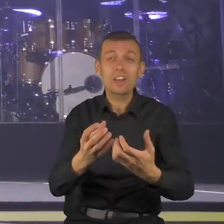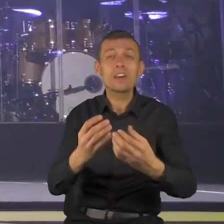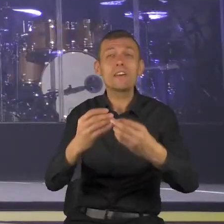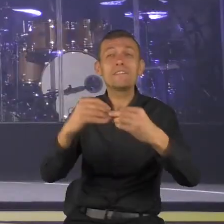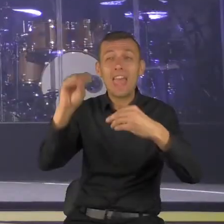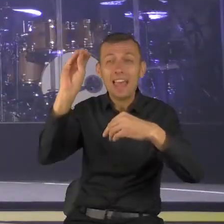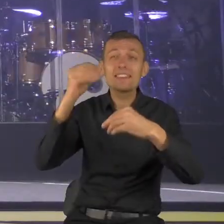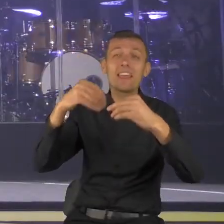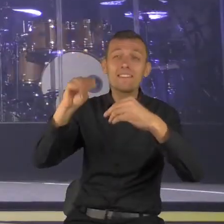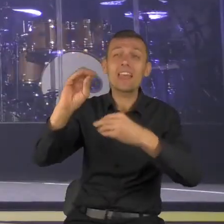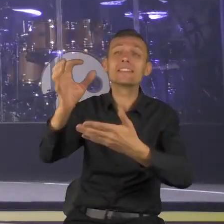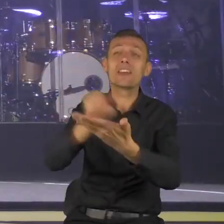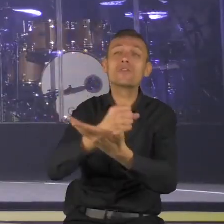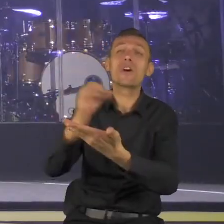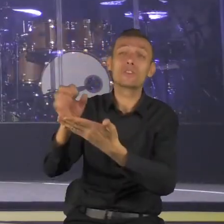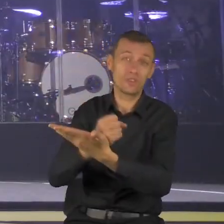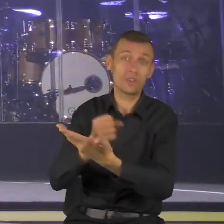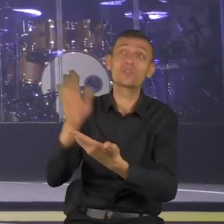pobożne ambicje.